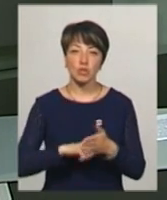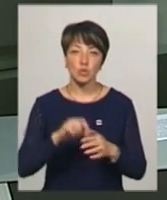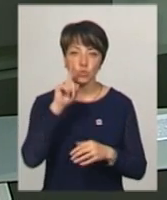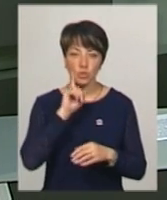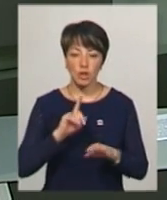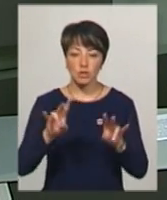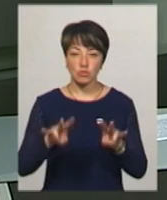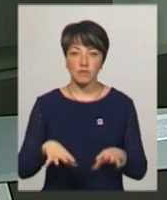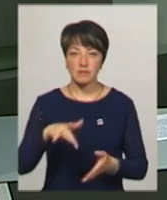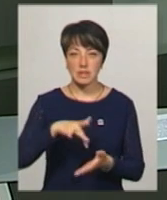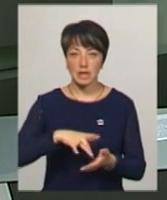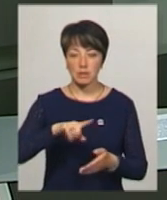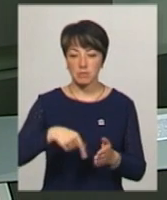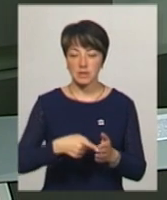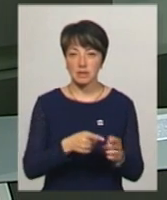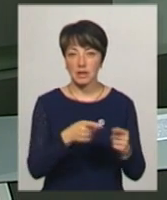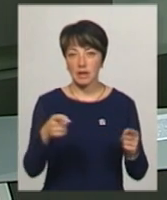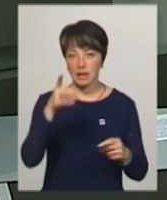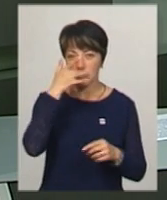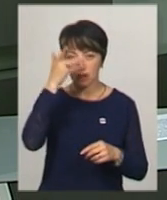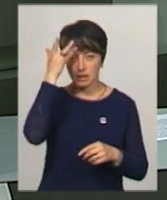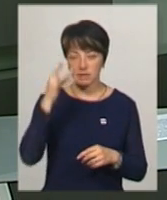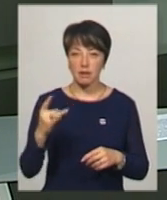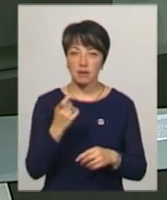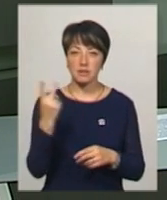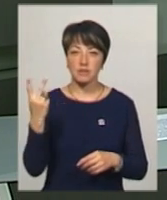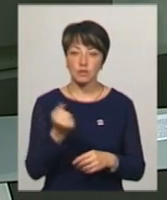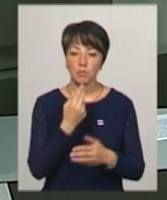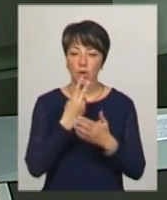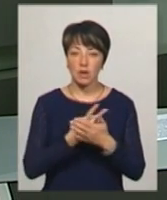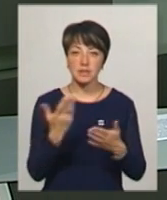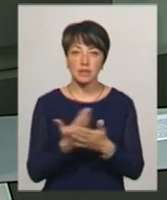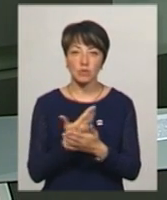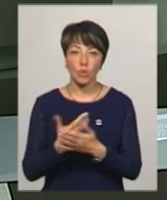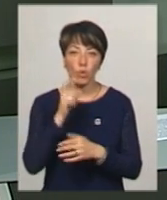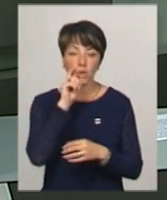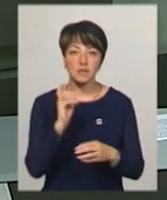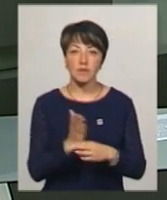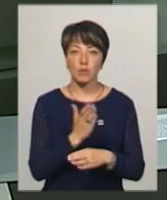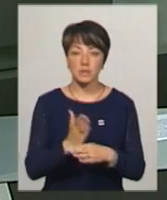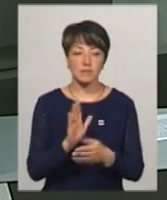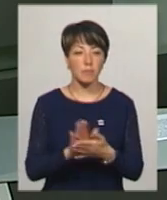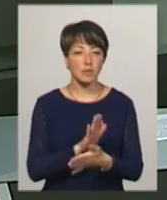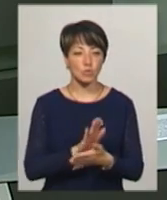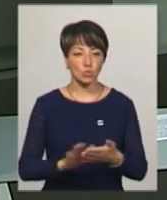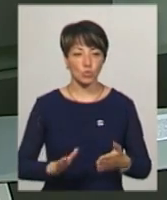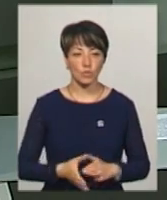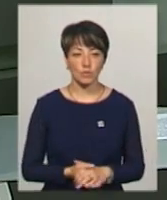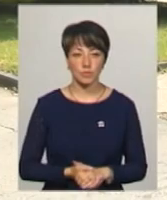центрі міста. Продовж літа раз на два тижні у вихідні глядачам показуватимуть стрічки українського виробництва безкоштовно.